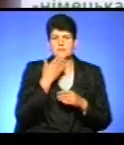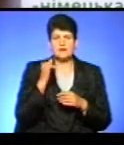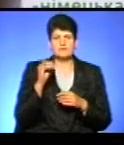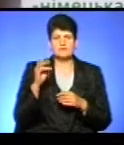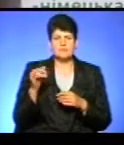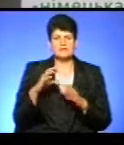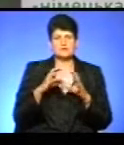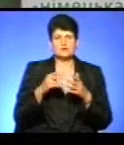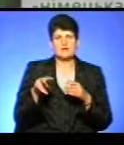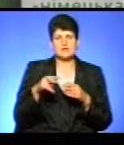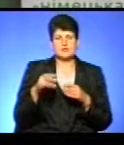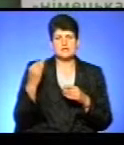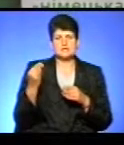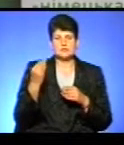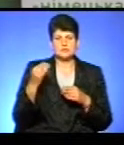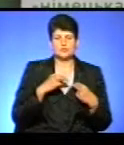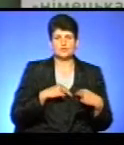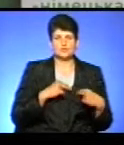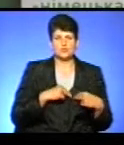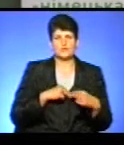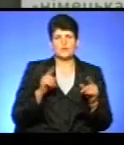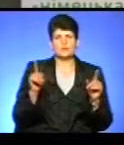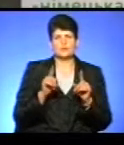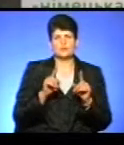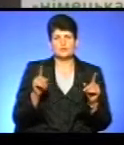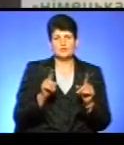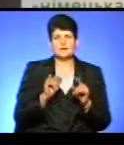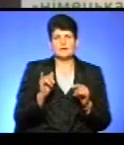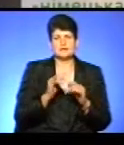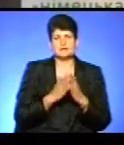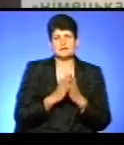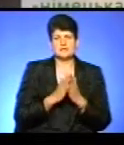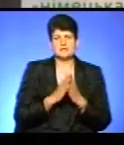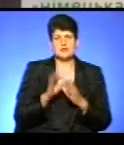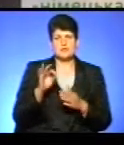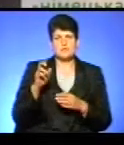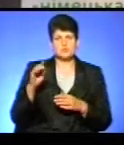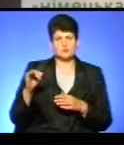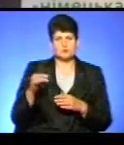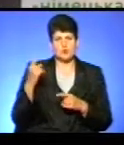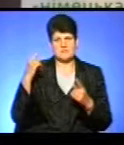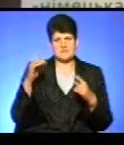світової літератури, історії, трудового, музики та підручника з образотворчого мистецтва.